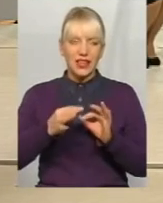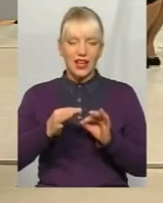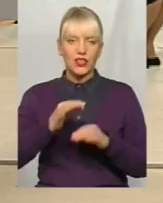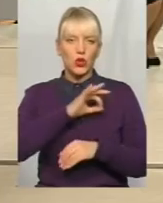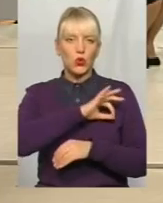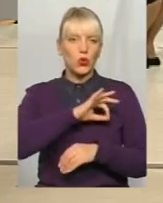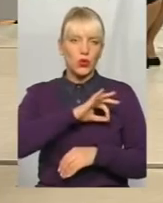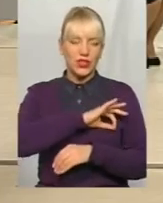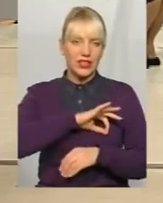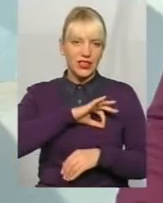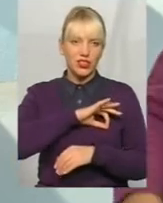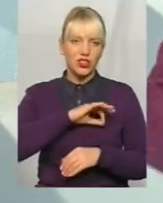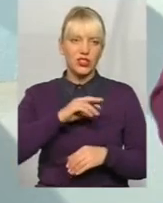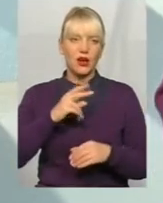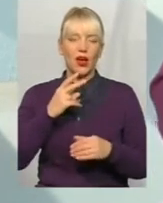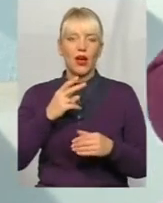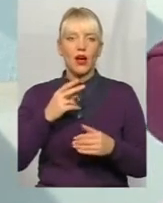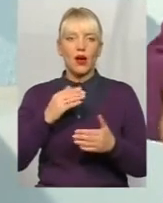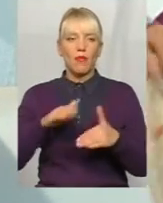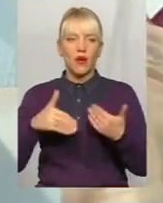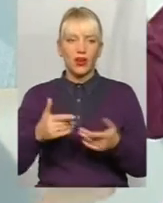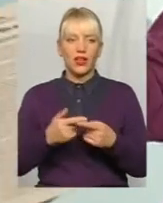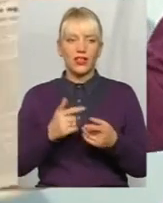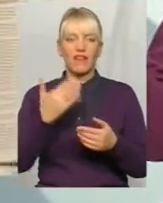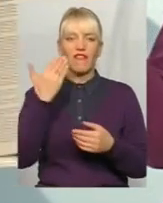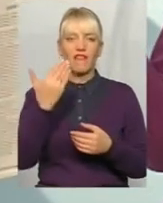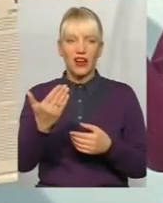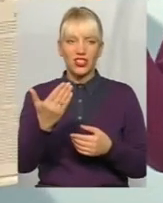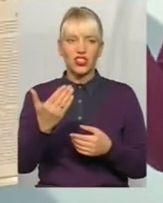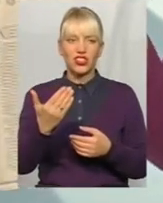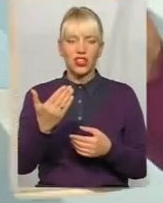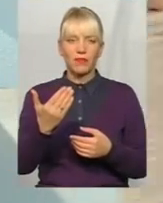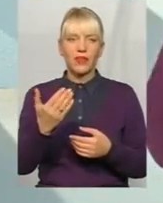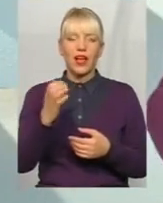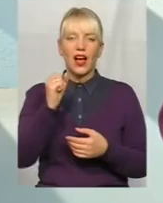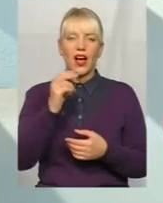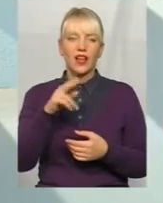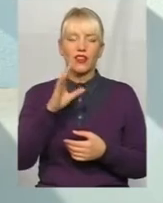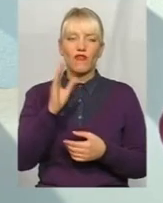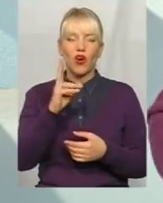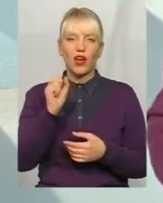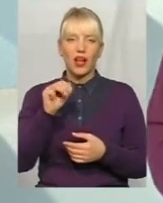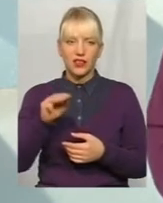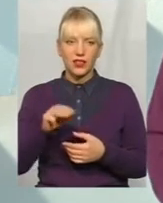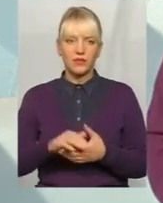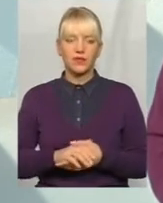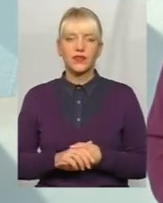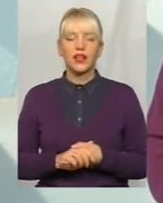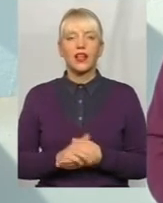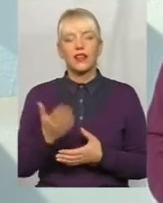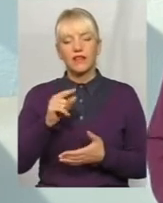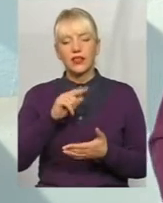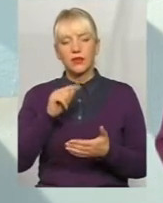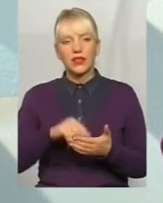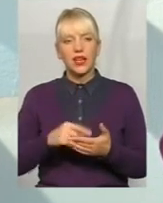Є, значить, розділ «Ваш адвокат». От написано у цей журнал… я зрозуміла, але давайте до тих питань, які пані Олена задавала. Скажіть,